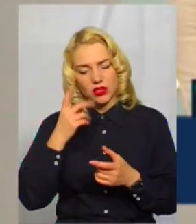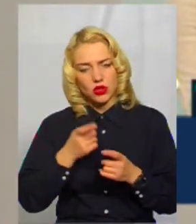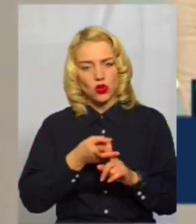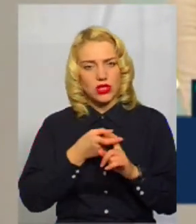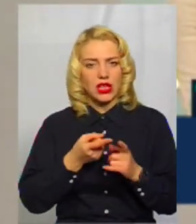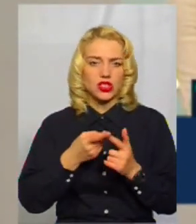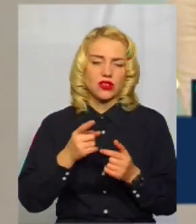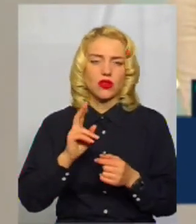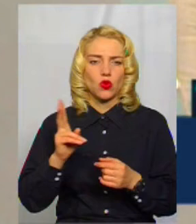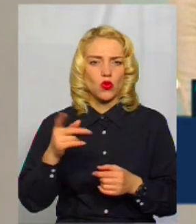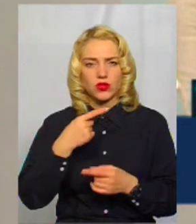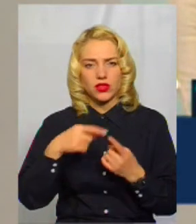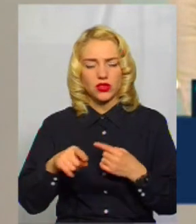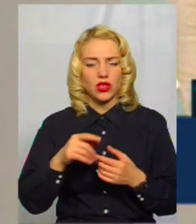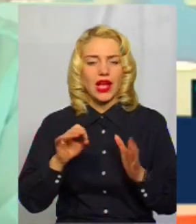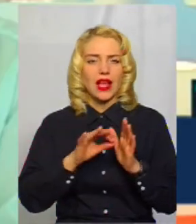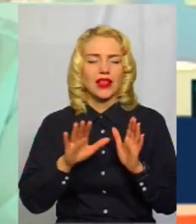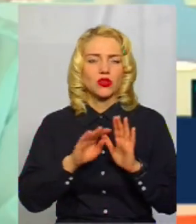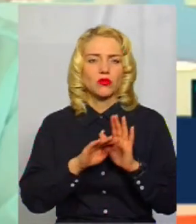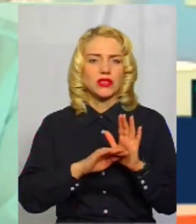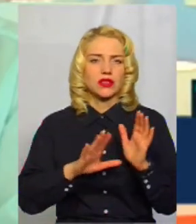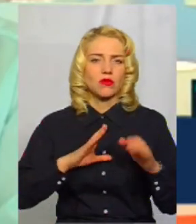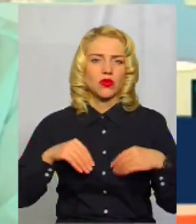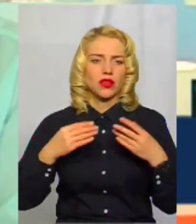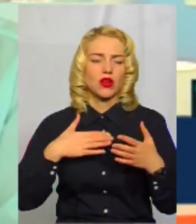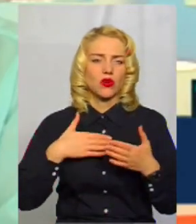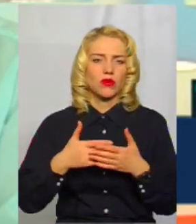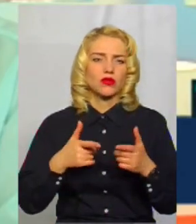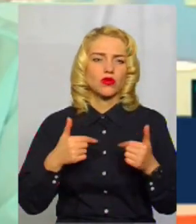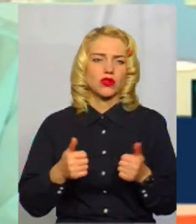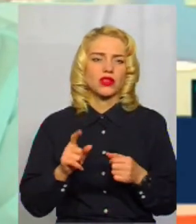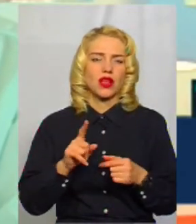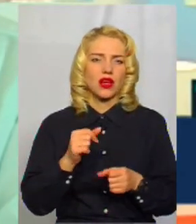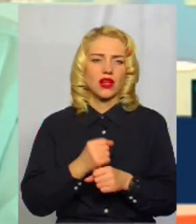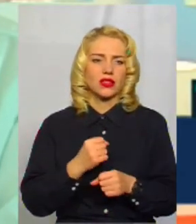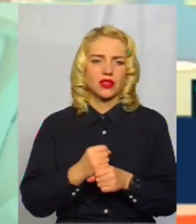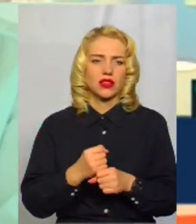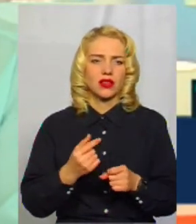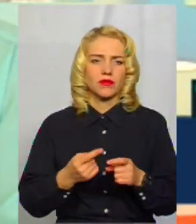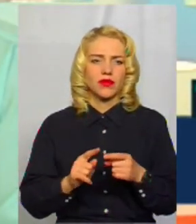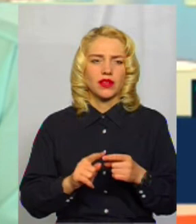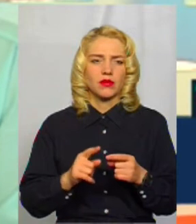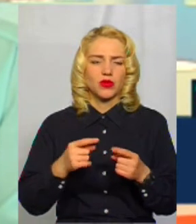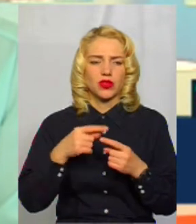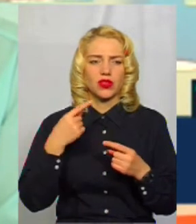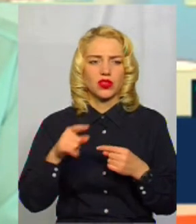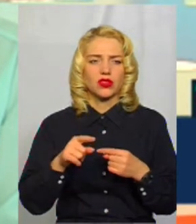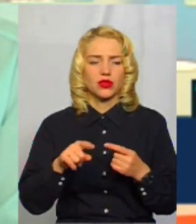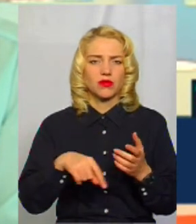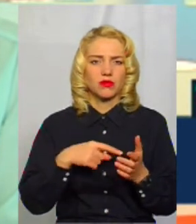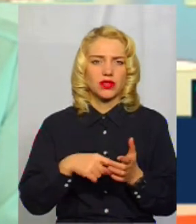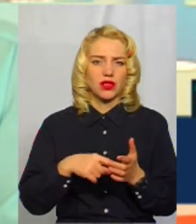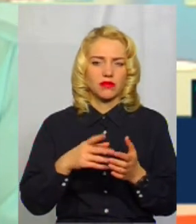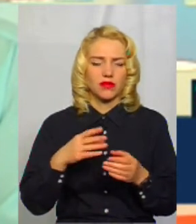іншої організації? Справа в тому, що ця електронна система, вона була надана громадською організацією, яка в дії, ця електронна система була надана іншим містам України.